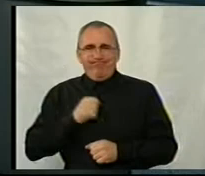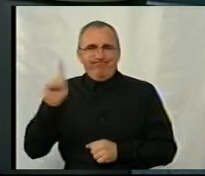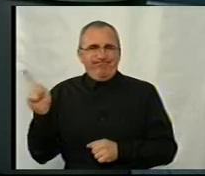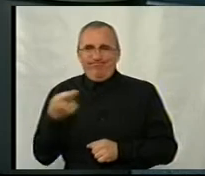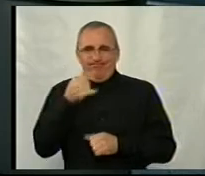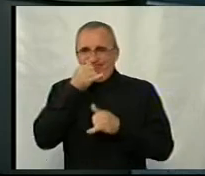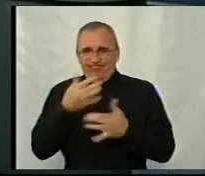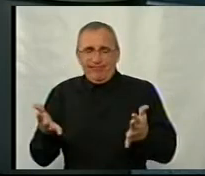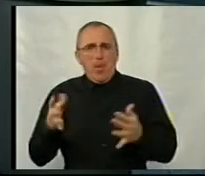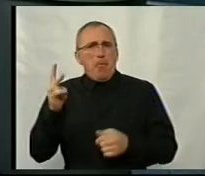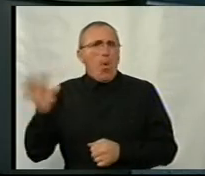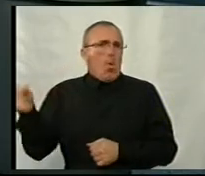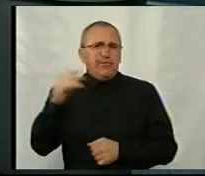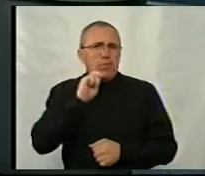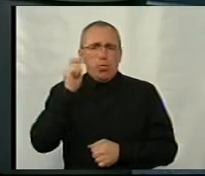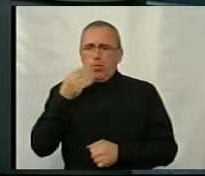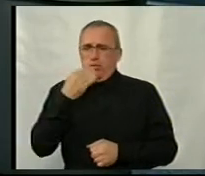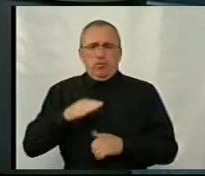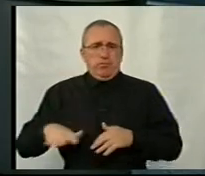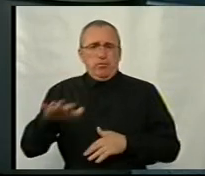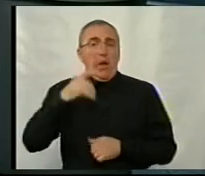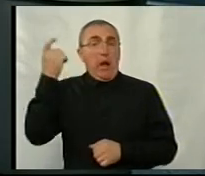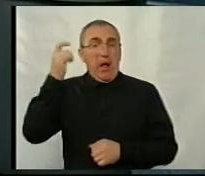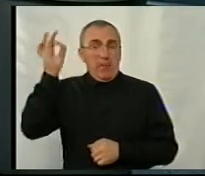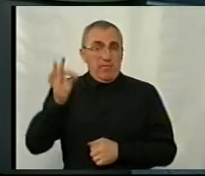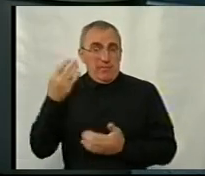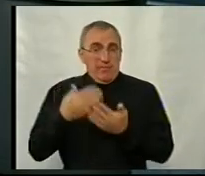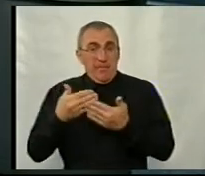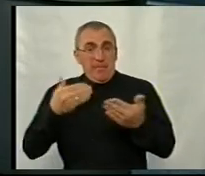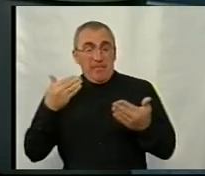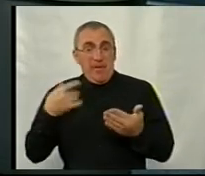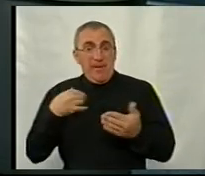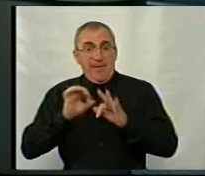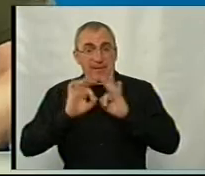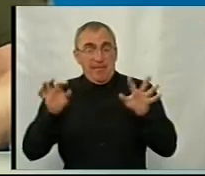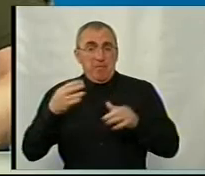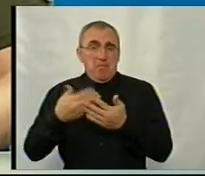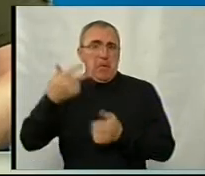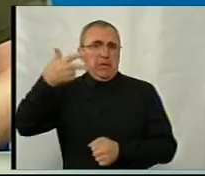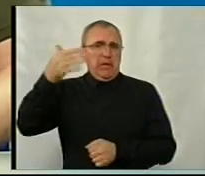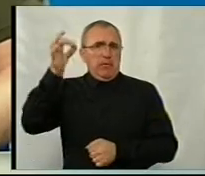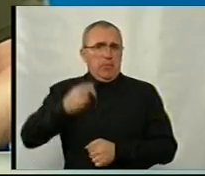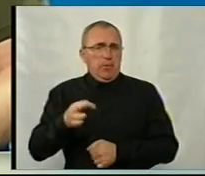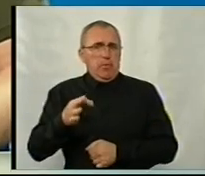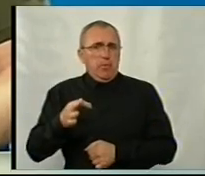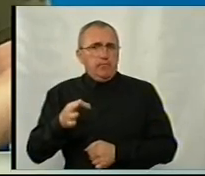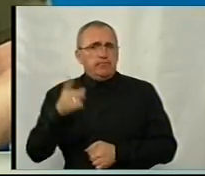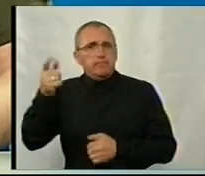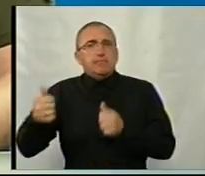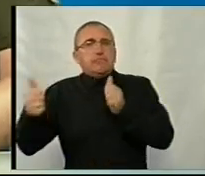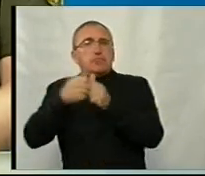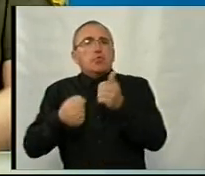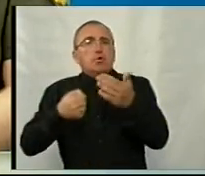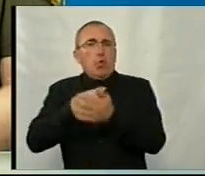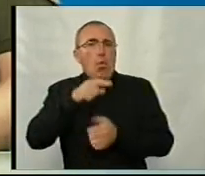по всій Україні. В Харкові цей відсоток, як сказала попередній мені ведуча, де вона там 30%. Там ближче до Росії. Там